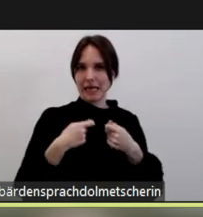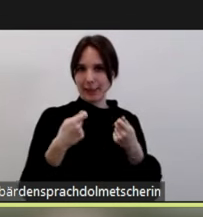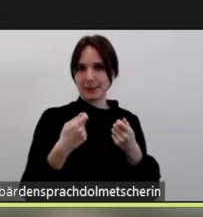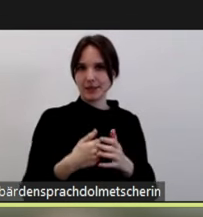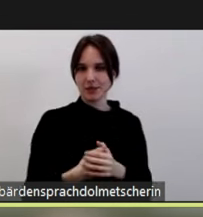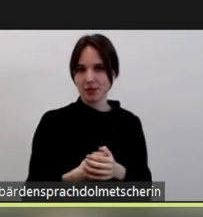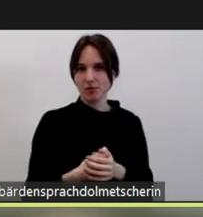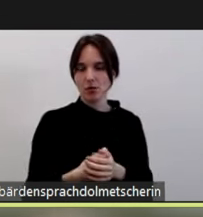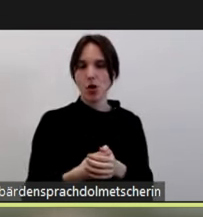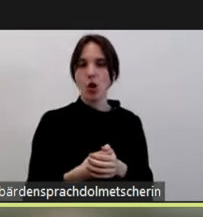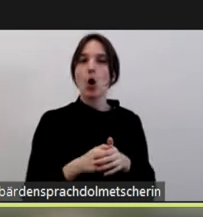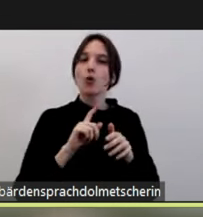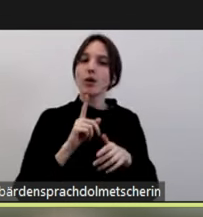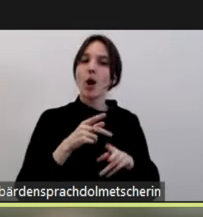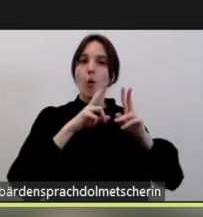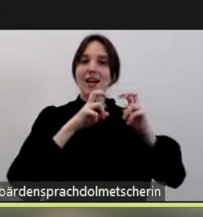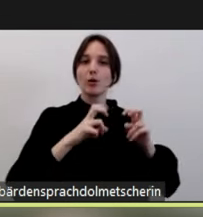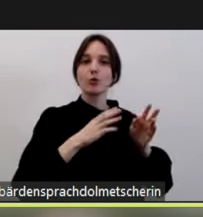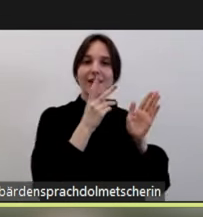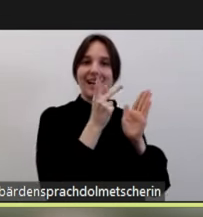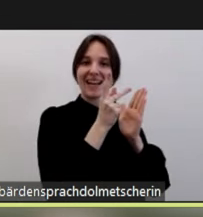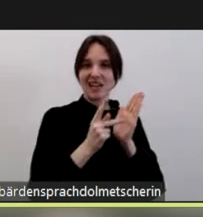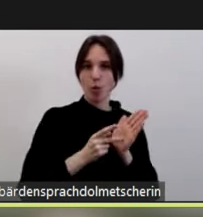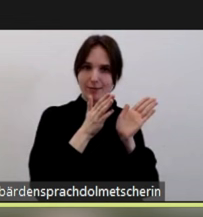Analysekategorien fokussiert.